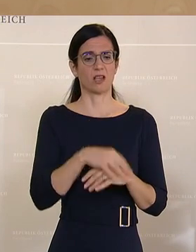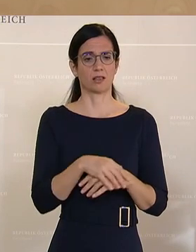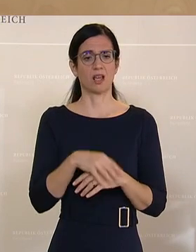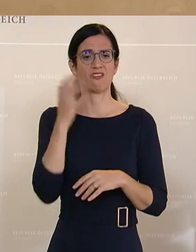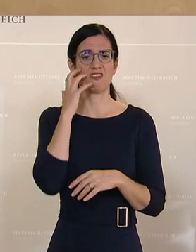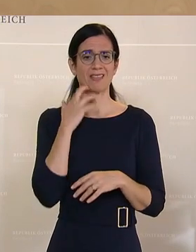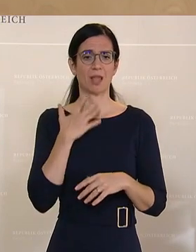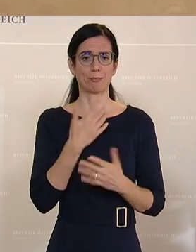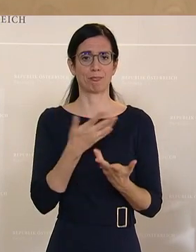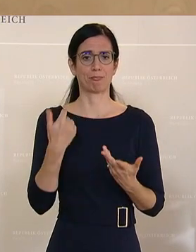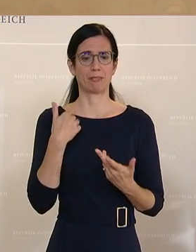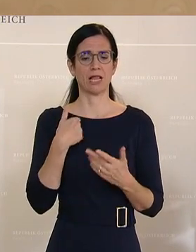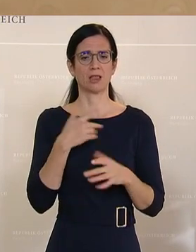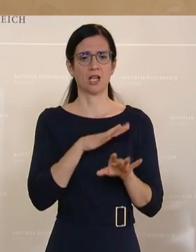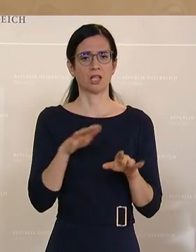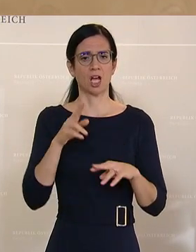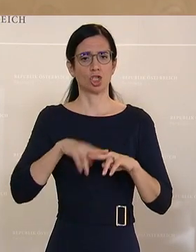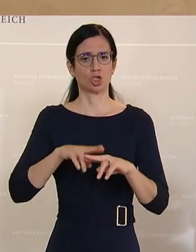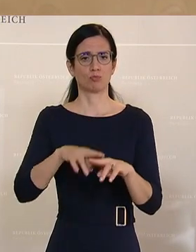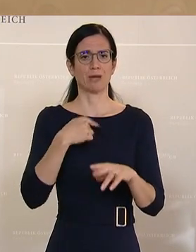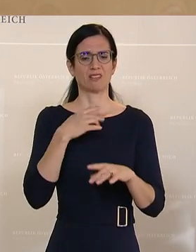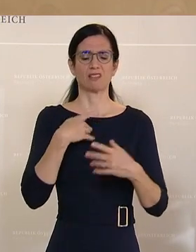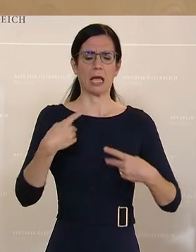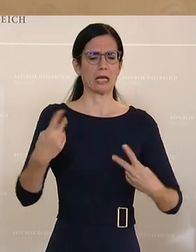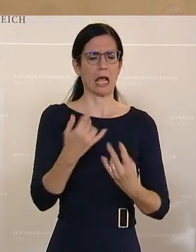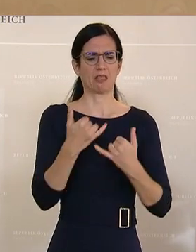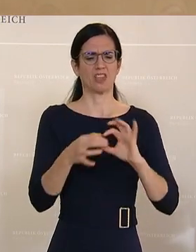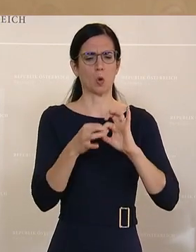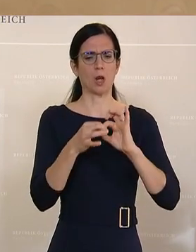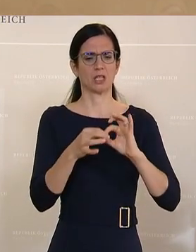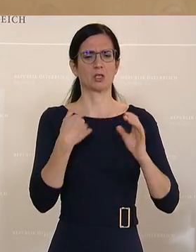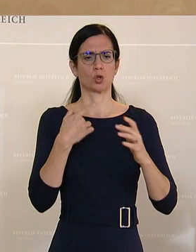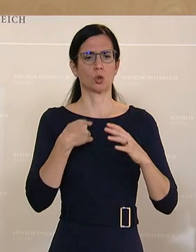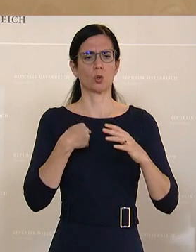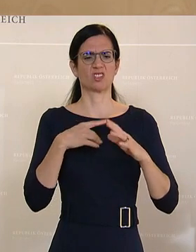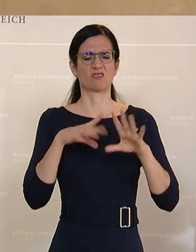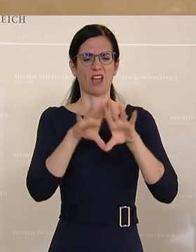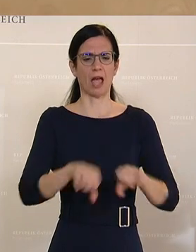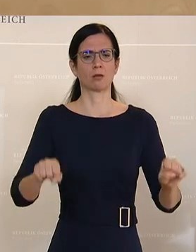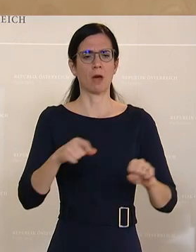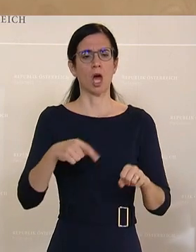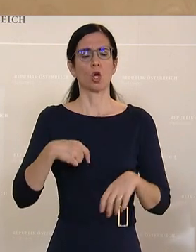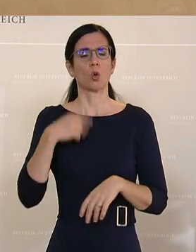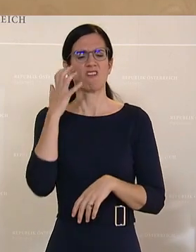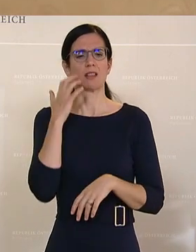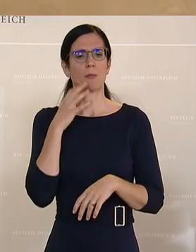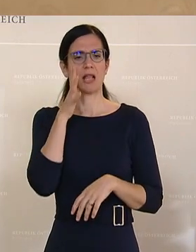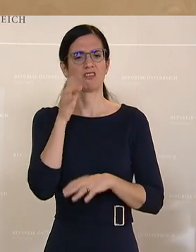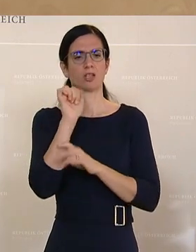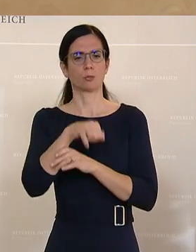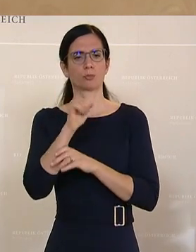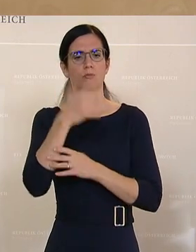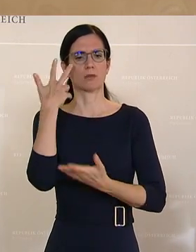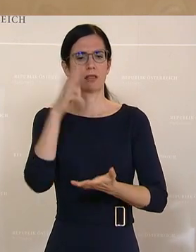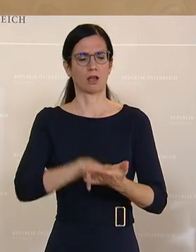der Sie alle irgendwie abnicken wird, wenn Sie in welcher Koalition auch immer regieren wollen. Und genau das ist der Grund, meine sehr geehrten Damen und Herren, und ich komme auch schon zum Schluss,